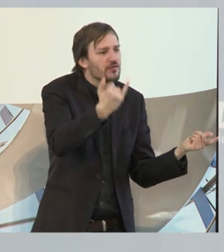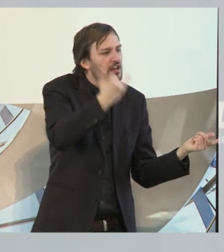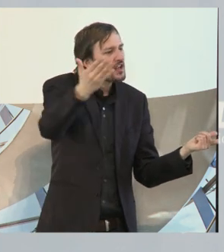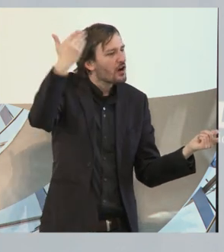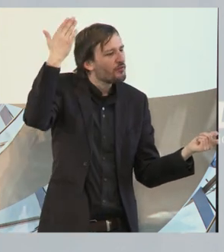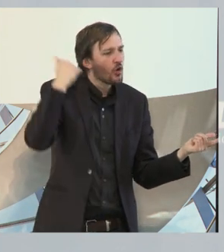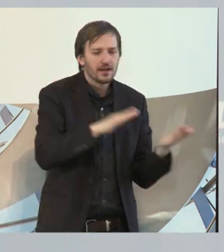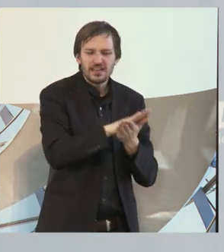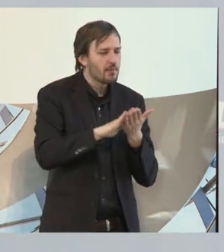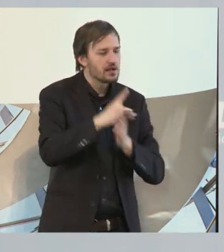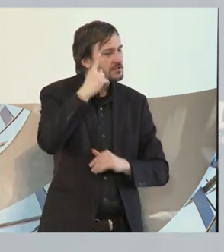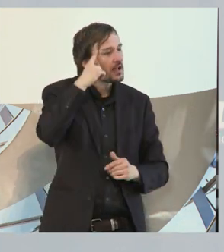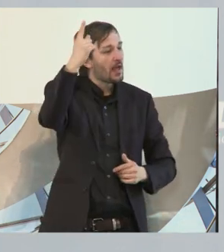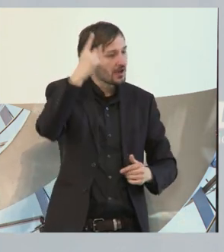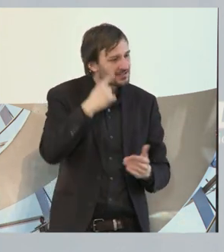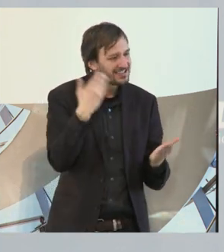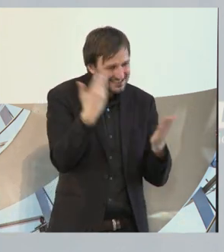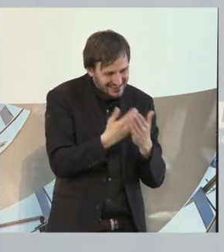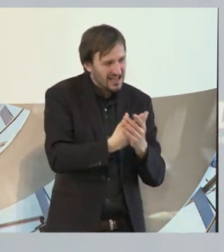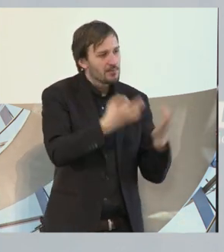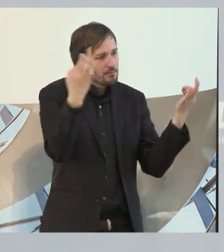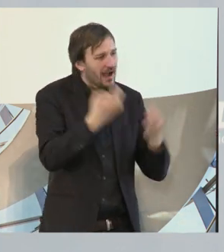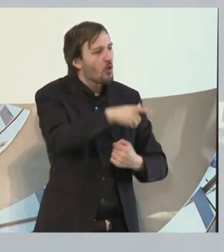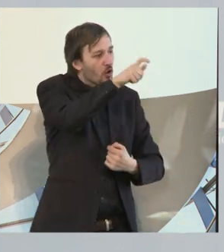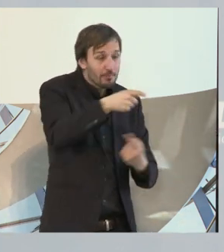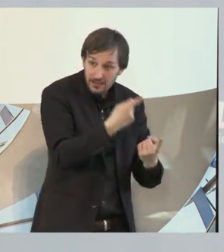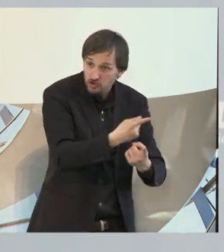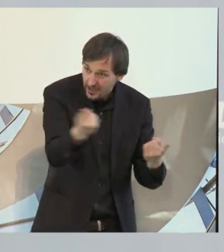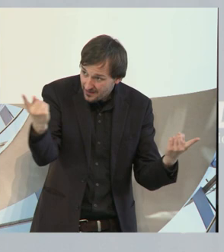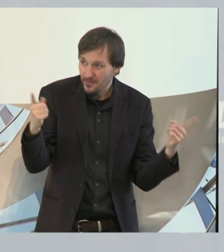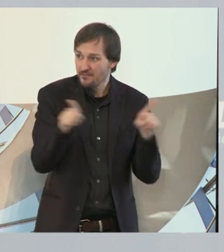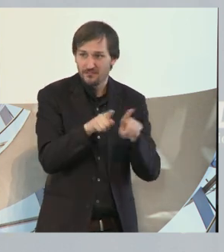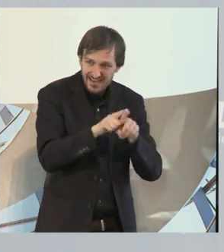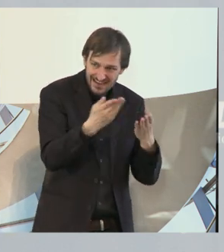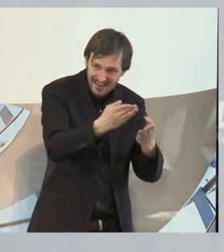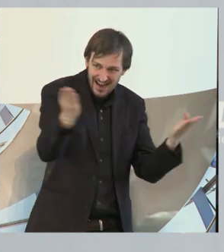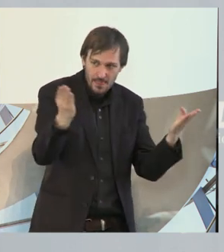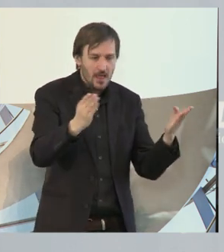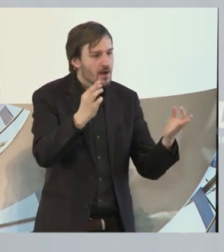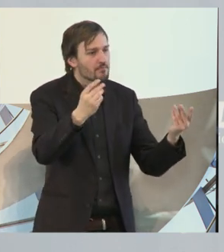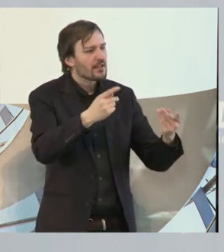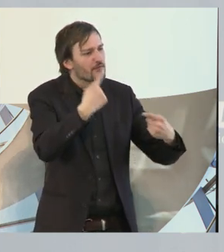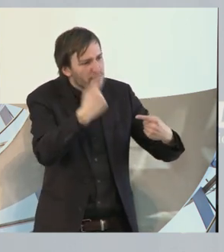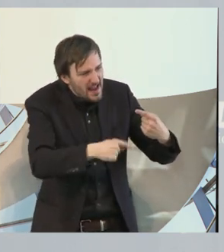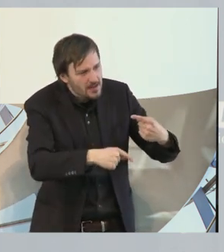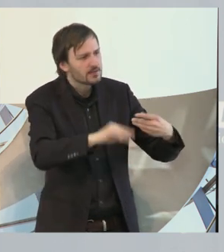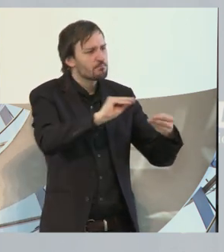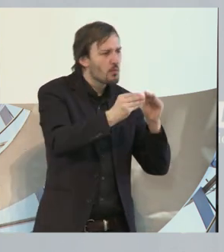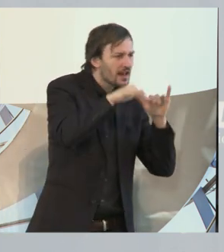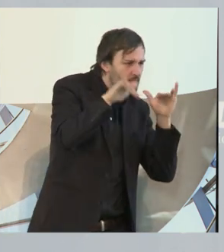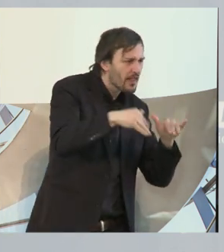daran gedacht. Und deshalb brauchen wir Wächter und Leute, die uns auf die Dinge aufmerksam machen, die zu leisten